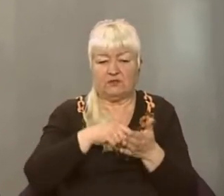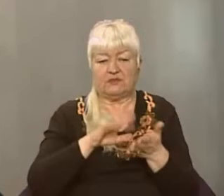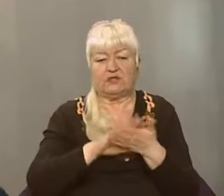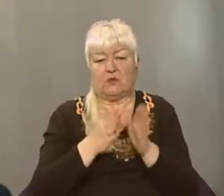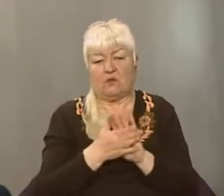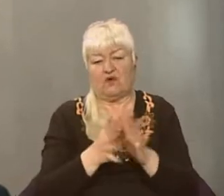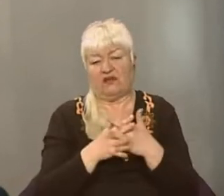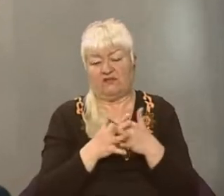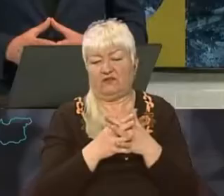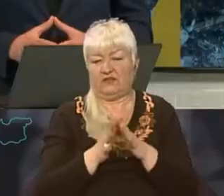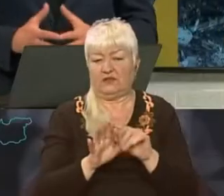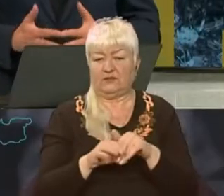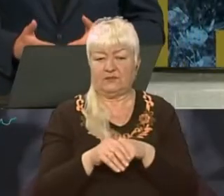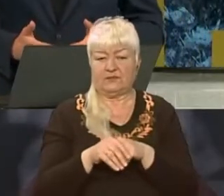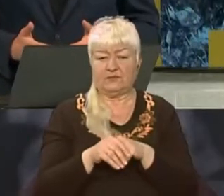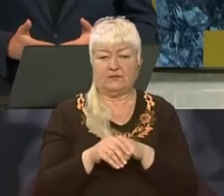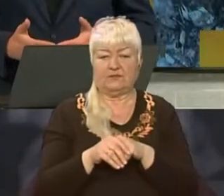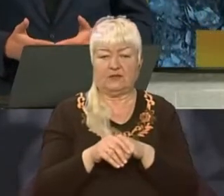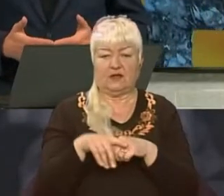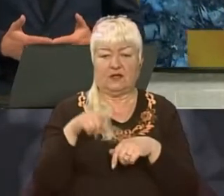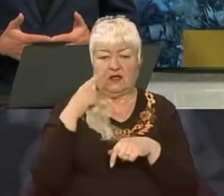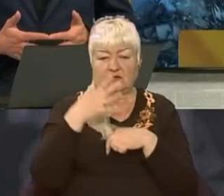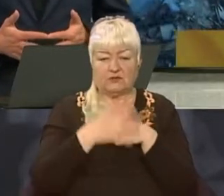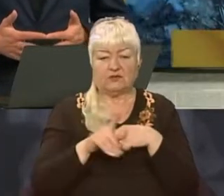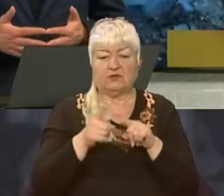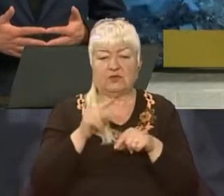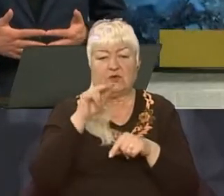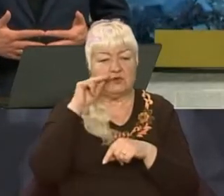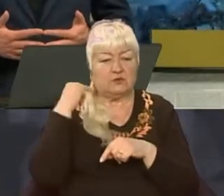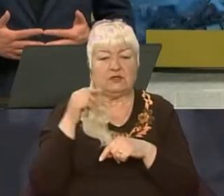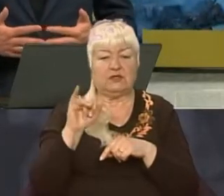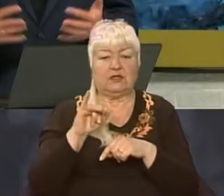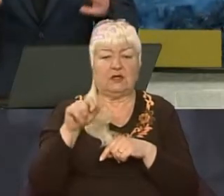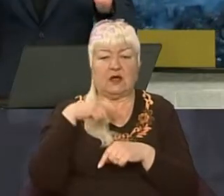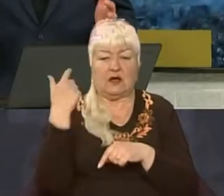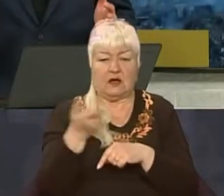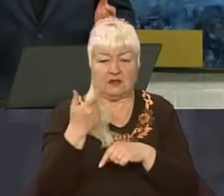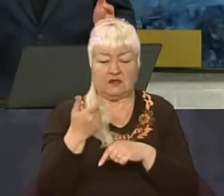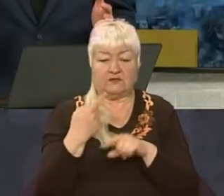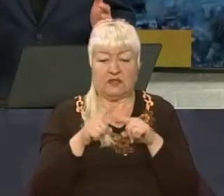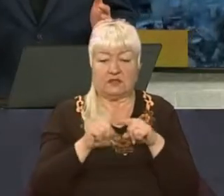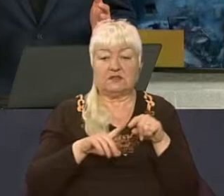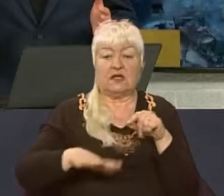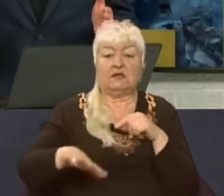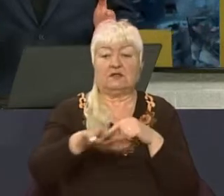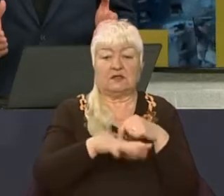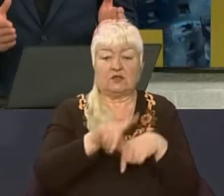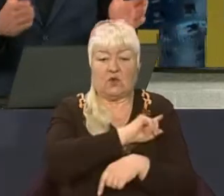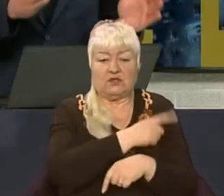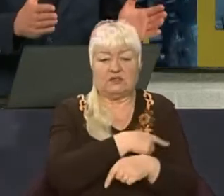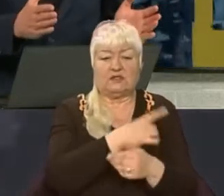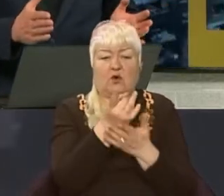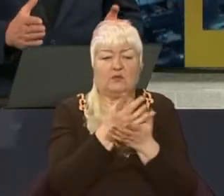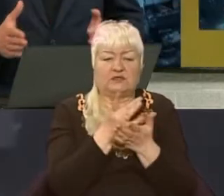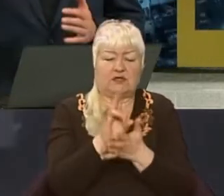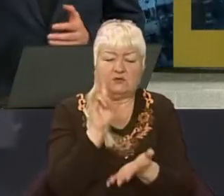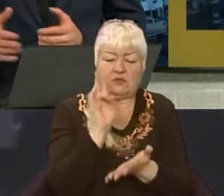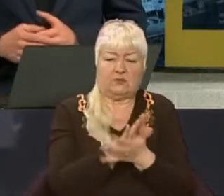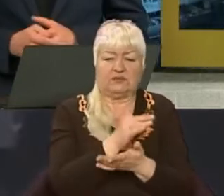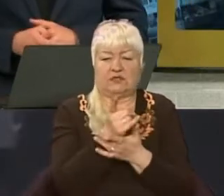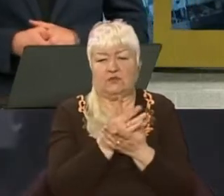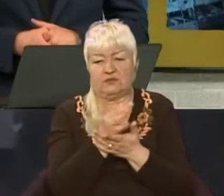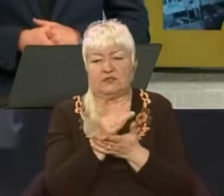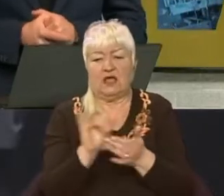навіть в умовах війни. Євгена, зрозуміло, чому Чернігівська і Харківська ці території сильно обстрілюються, постійно